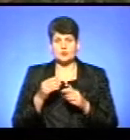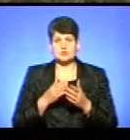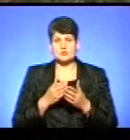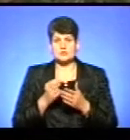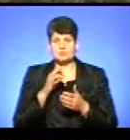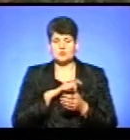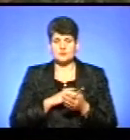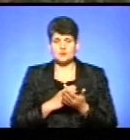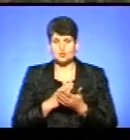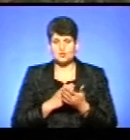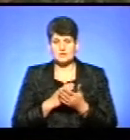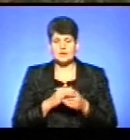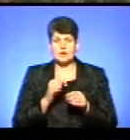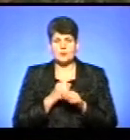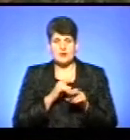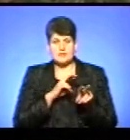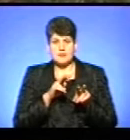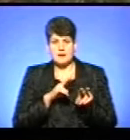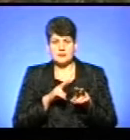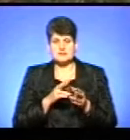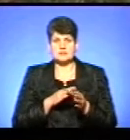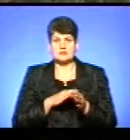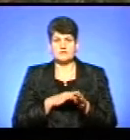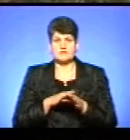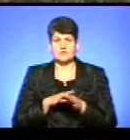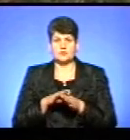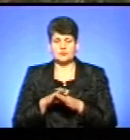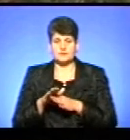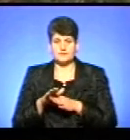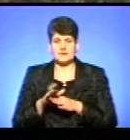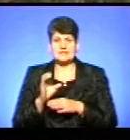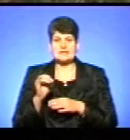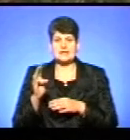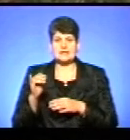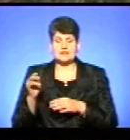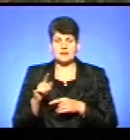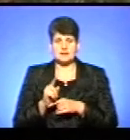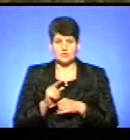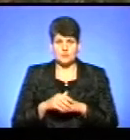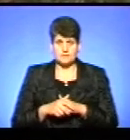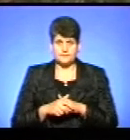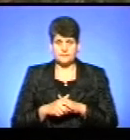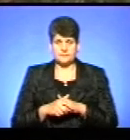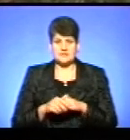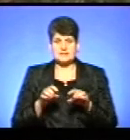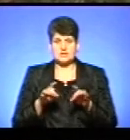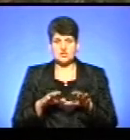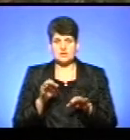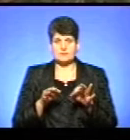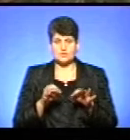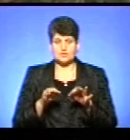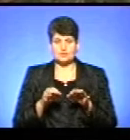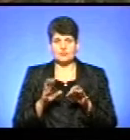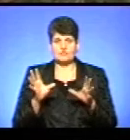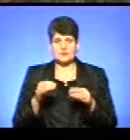які здійснюють нагляд за додержанням санітарних норм. За рішенням суду такі